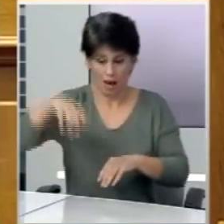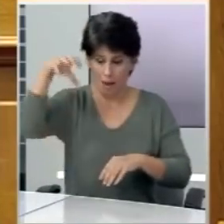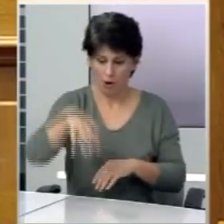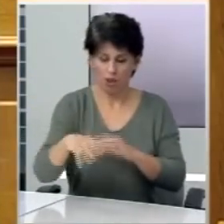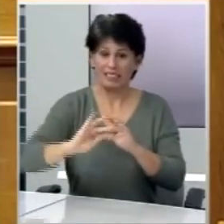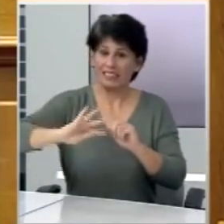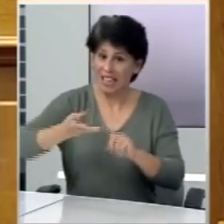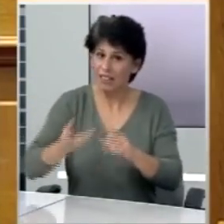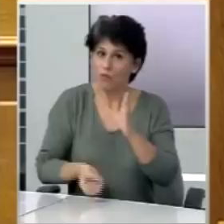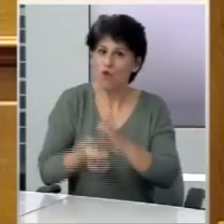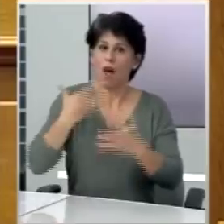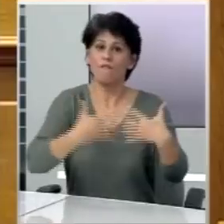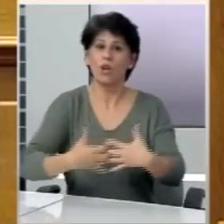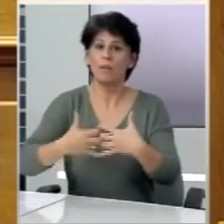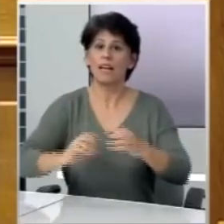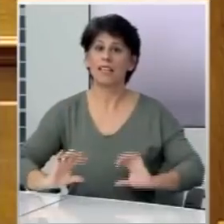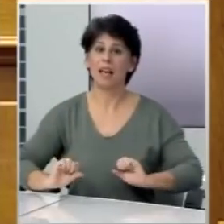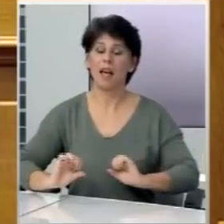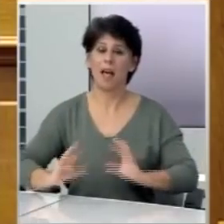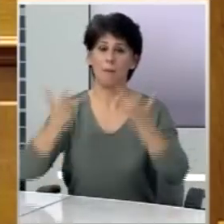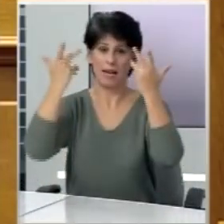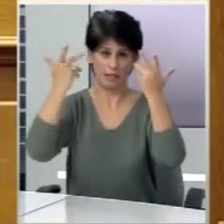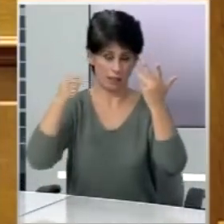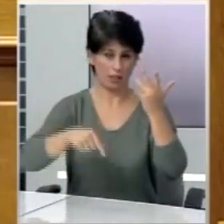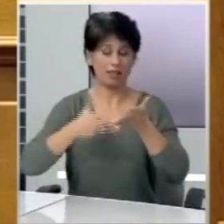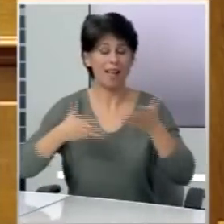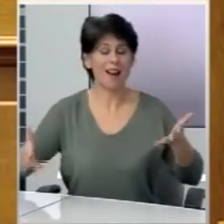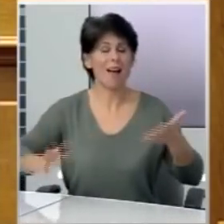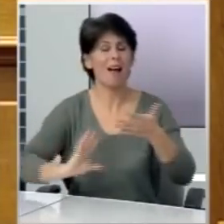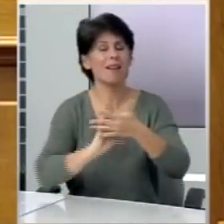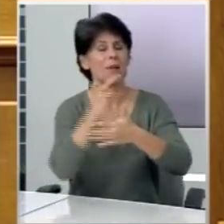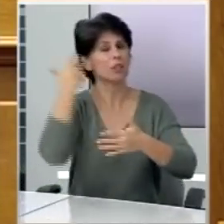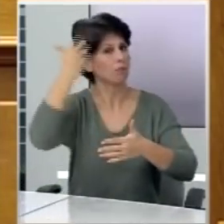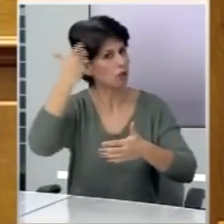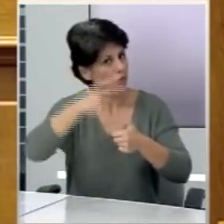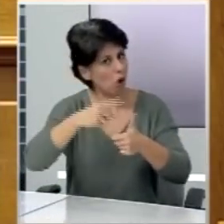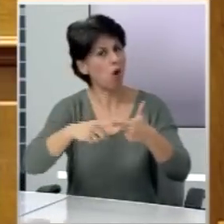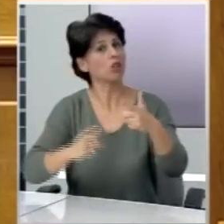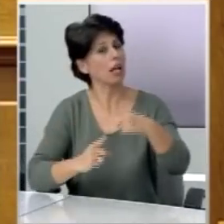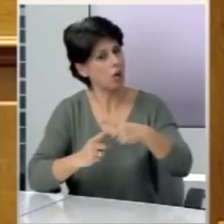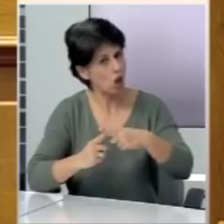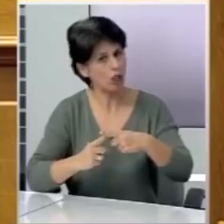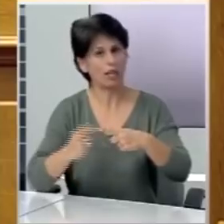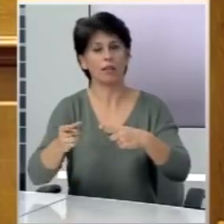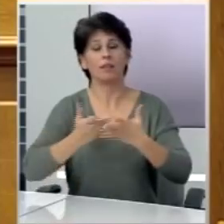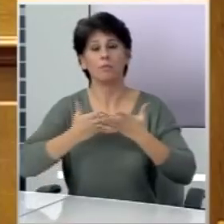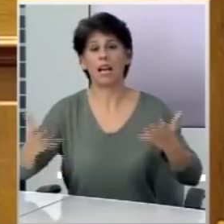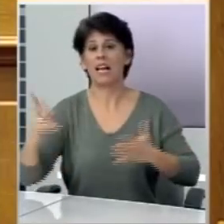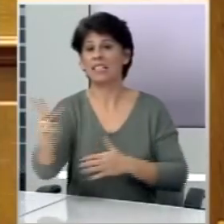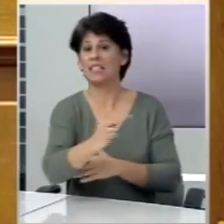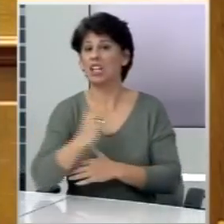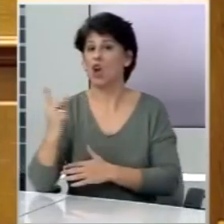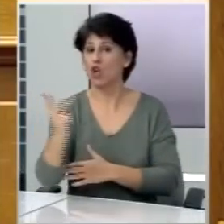νέας βιομηχανικής επανάστασης, της τεράστιας ανάπτυξης των επιστημών, της τεχνολογίας, της μεγάλης